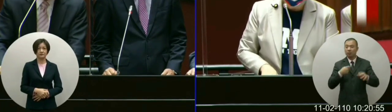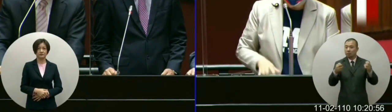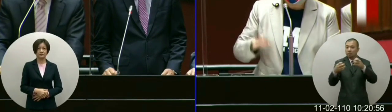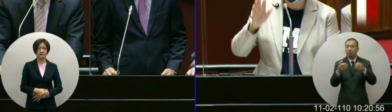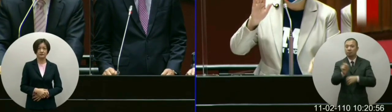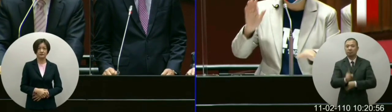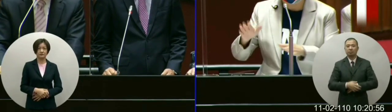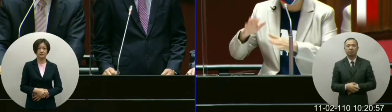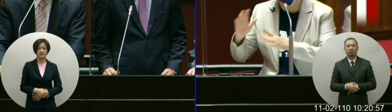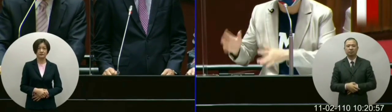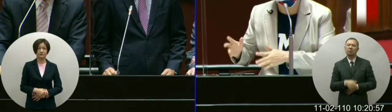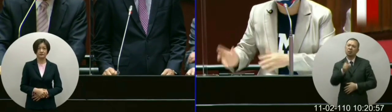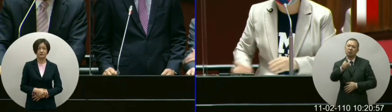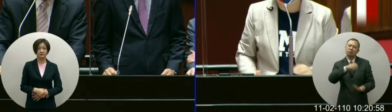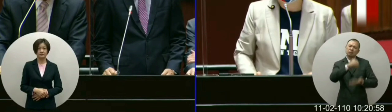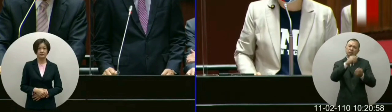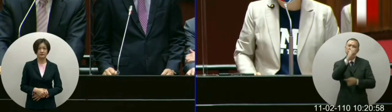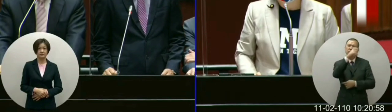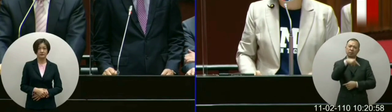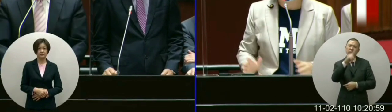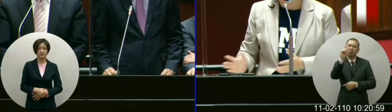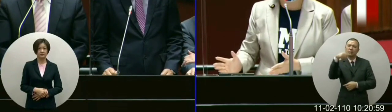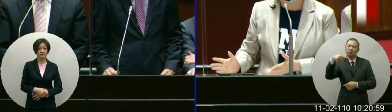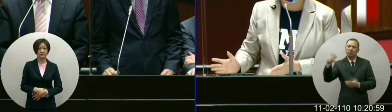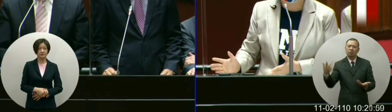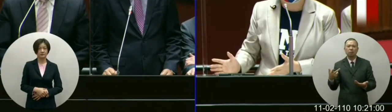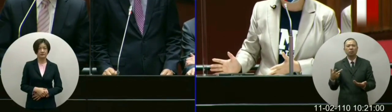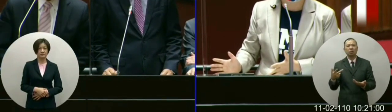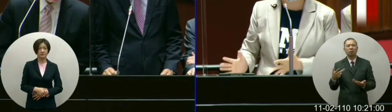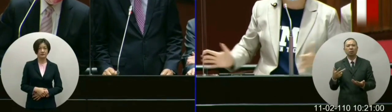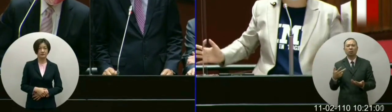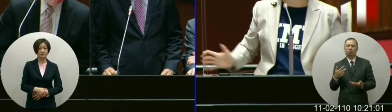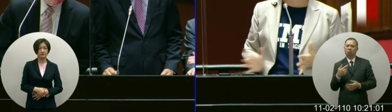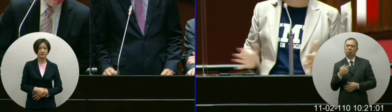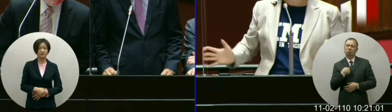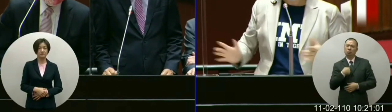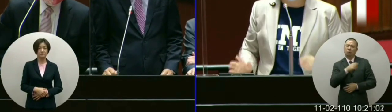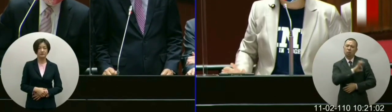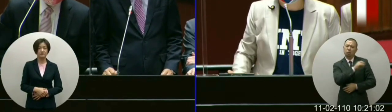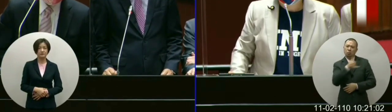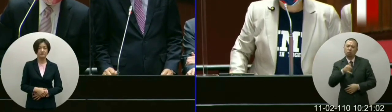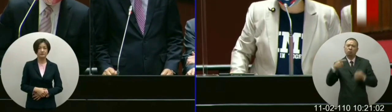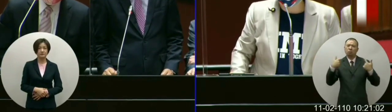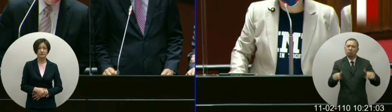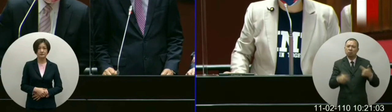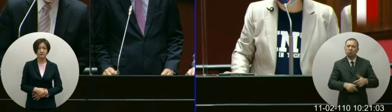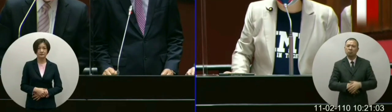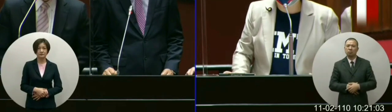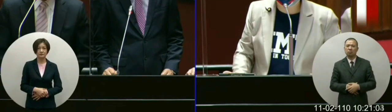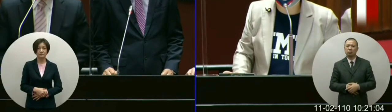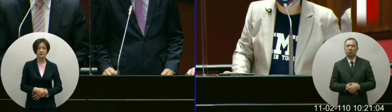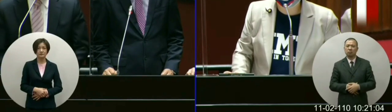来讨论你一直说CPTPP为什么我们要缴一个不是会员国的这个这个